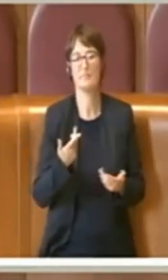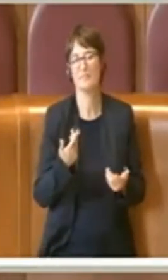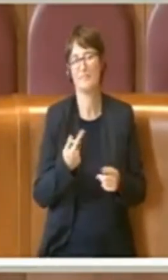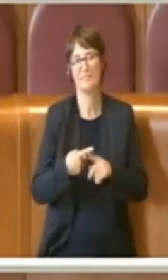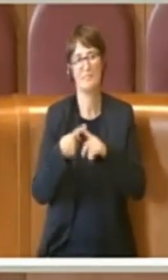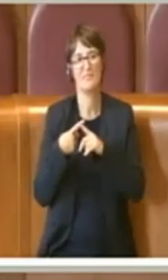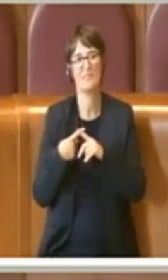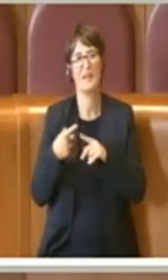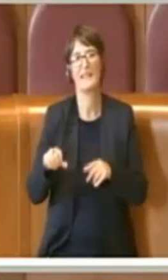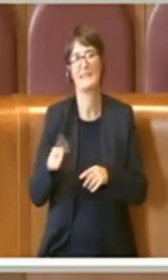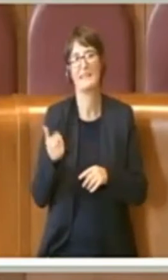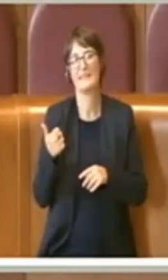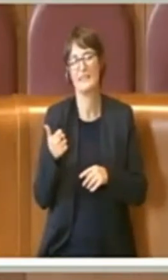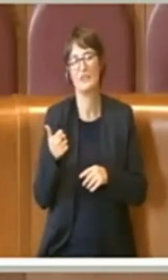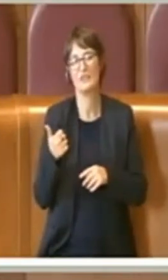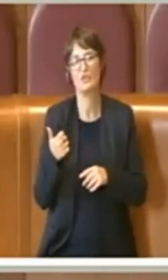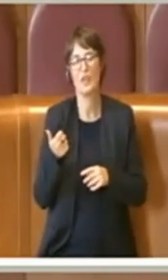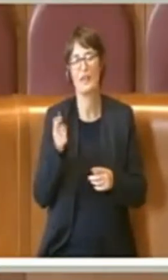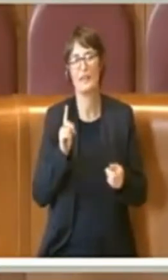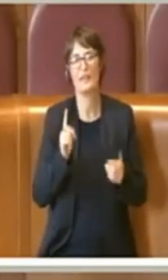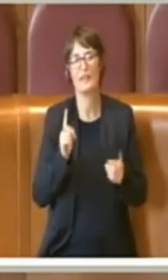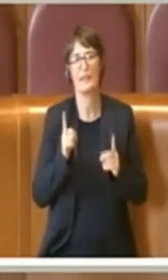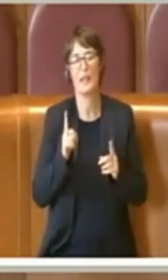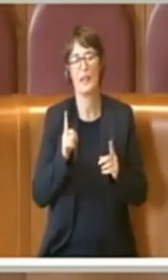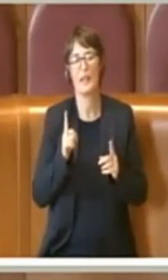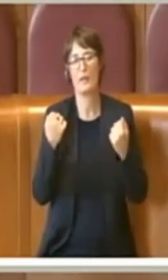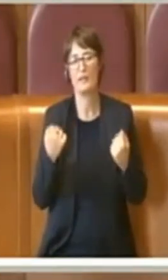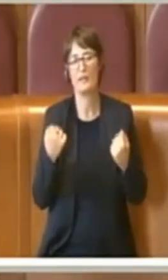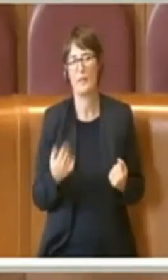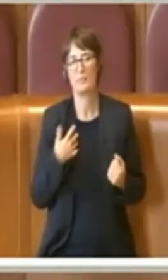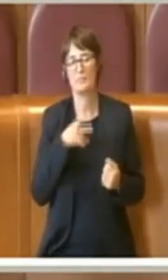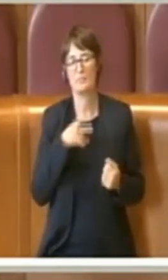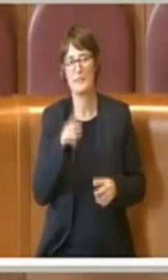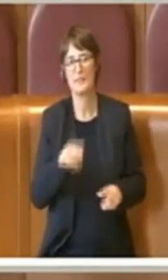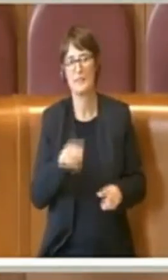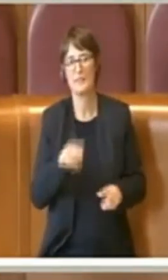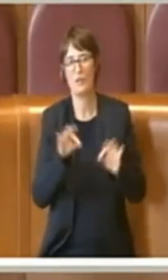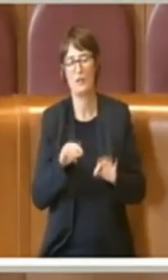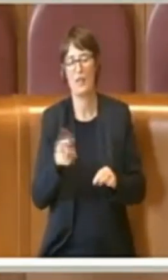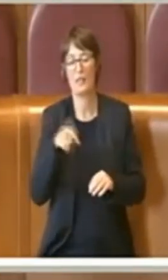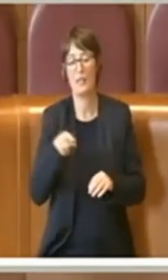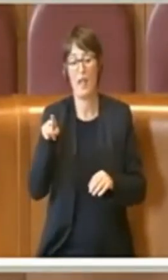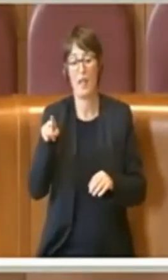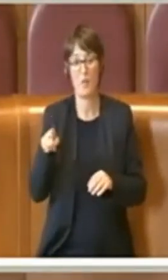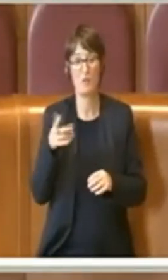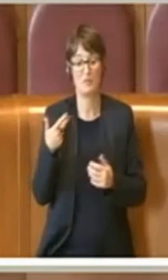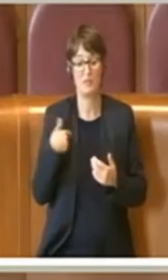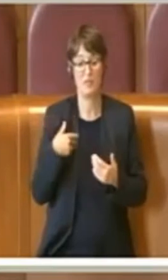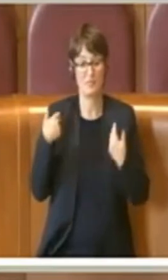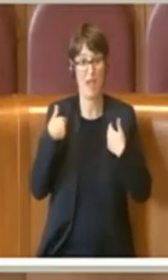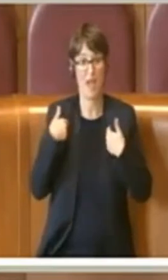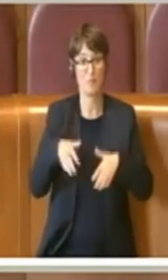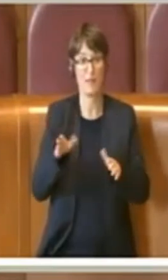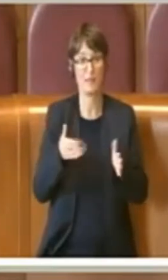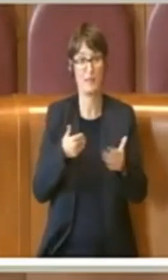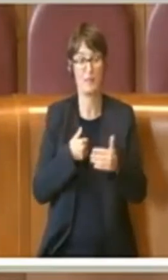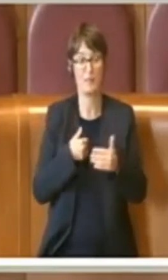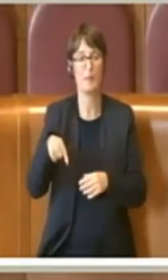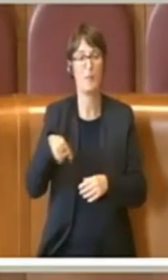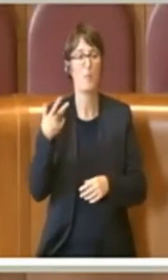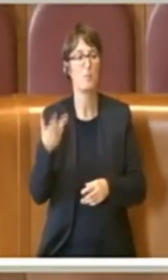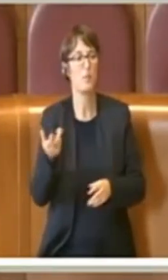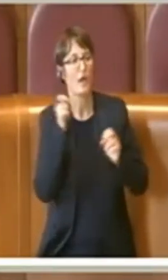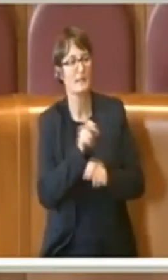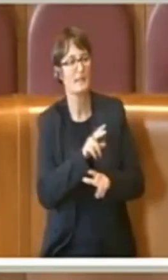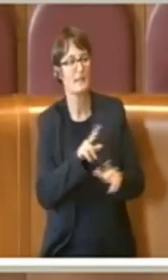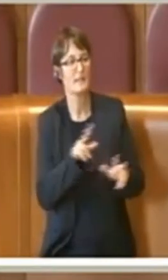semplicemente il fatto già di rilasciare dichiarazioni dopo aver abbandonato il Dipartimento, poi peraltro neanche sui